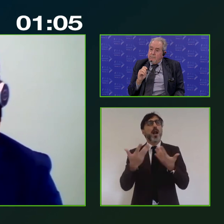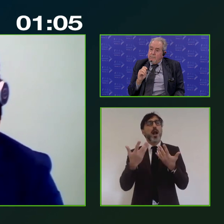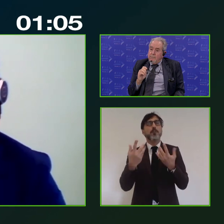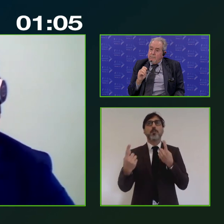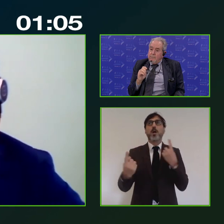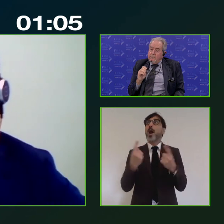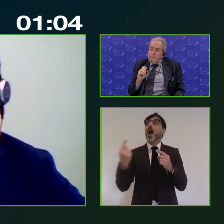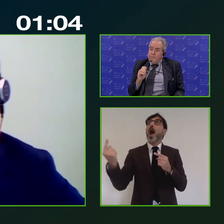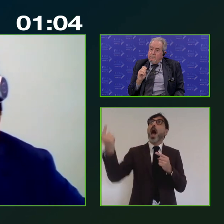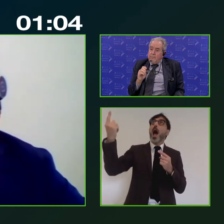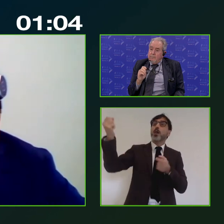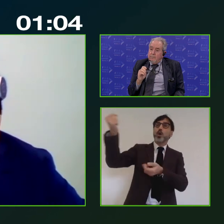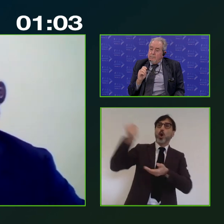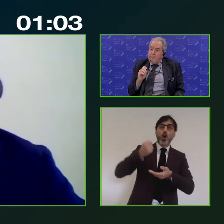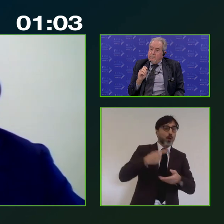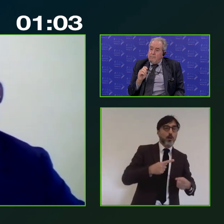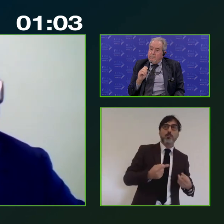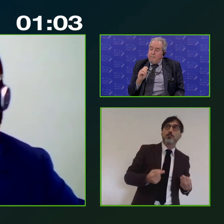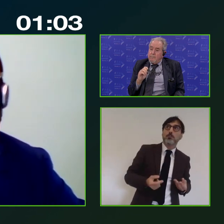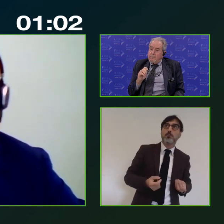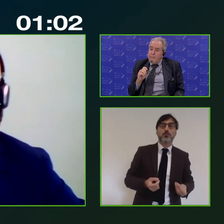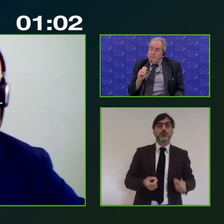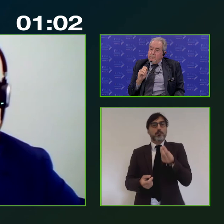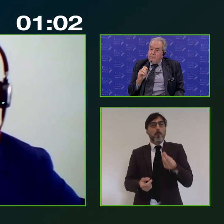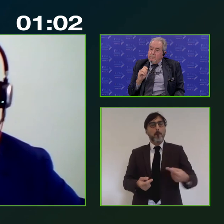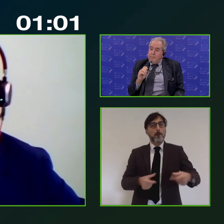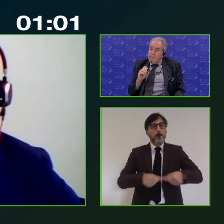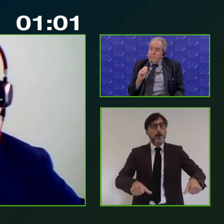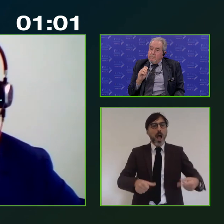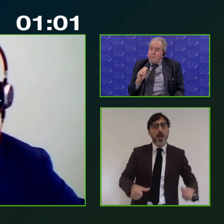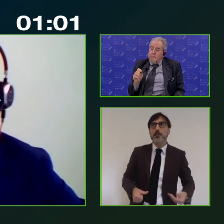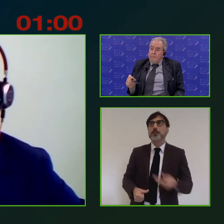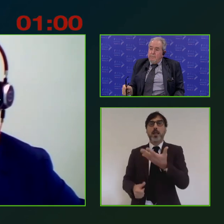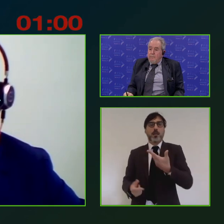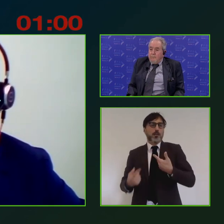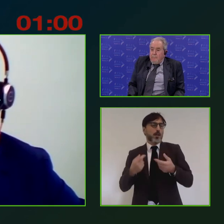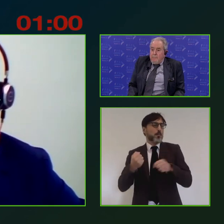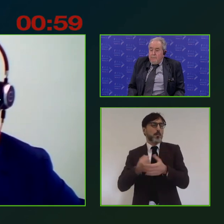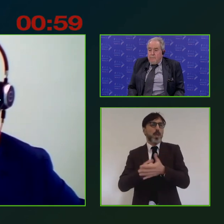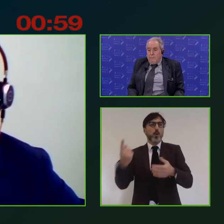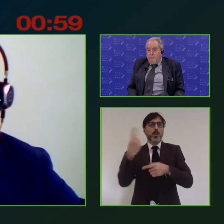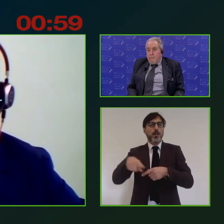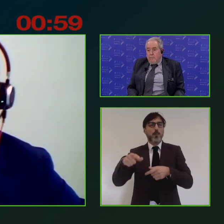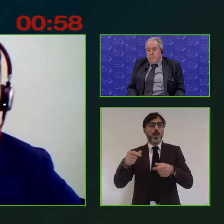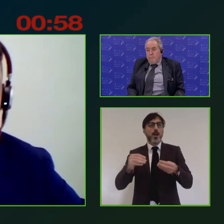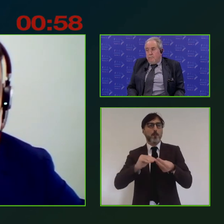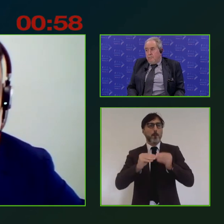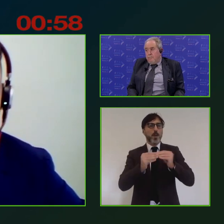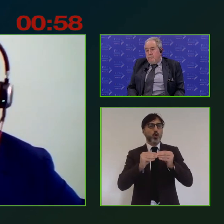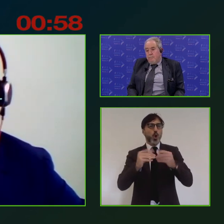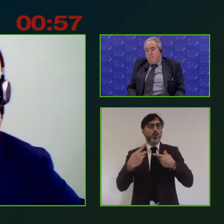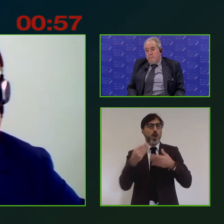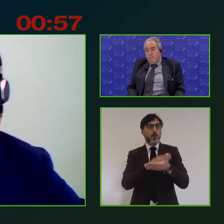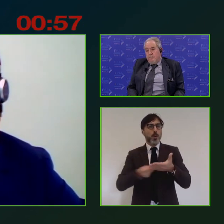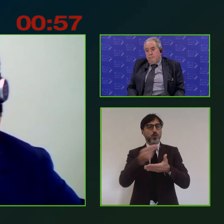'alto e dal basso cercando di e questo in questo è fondamentale la questione della metodologia ad approccio progettuale cercando di